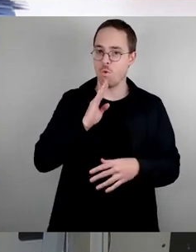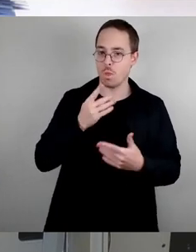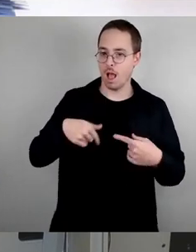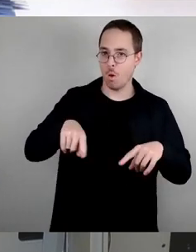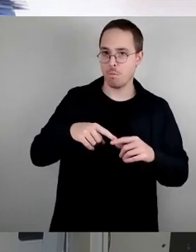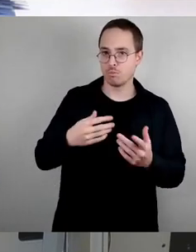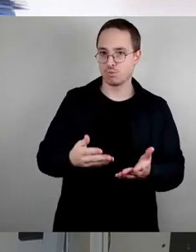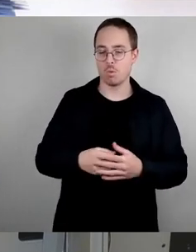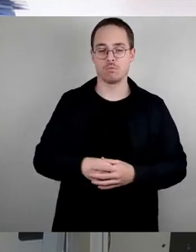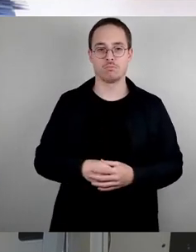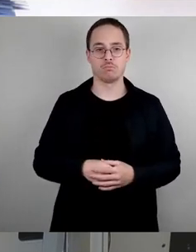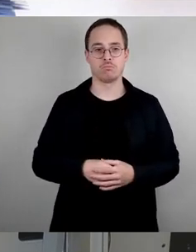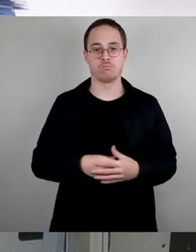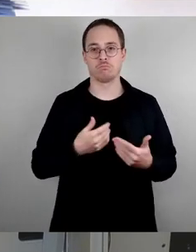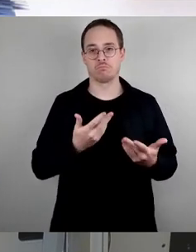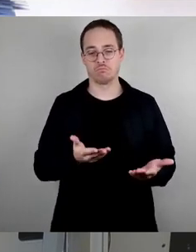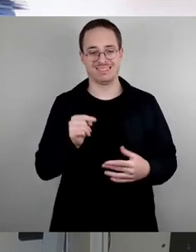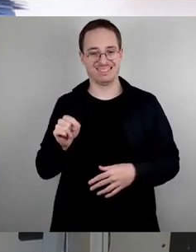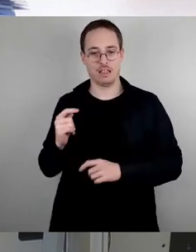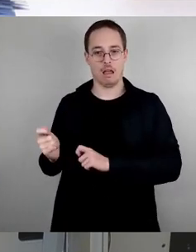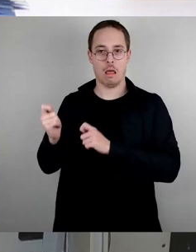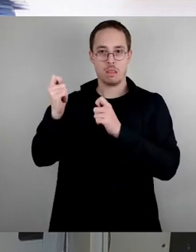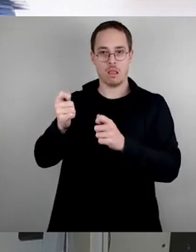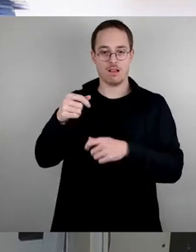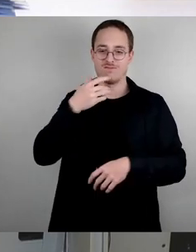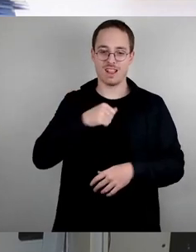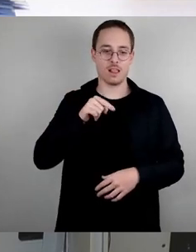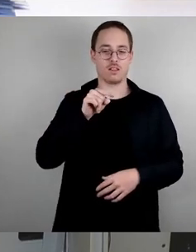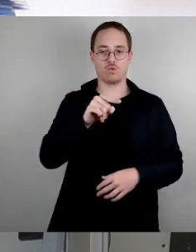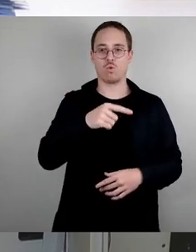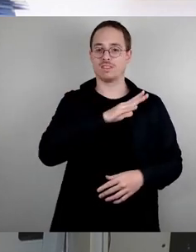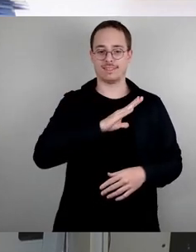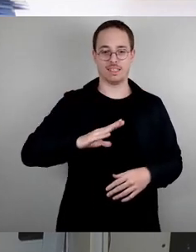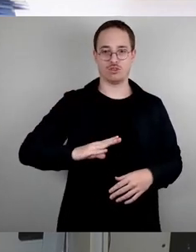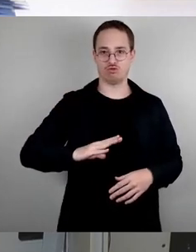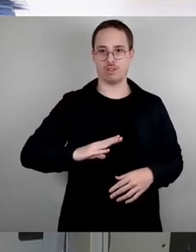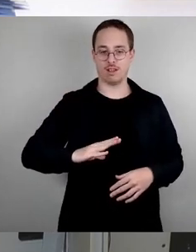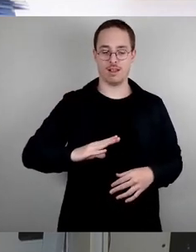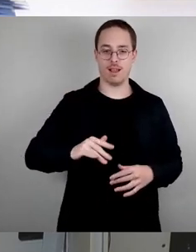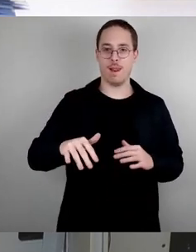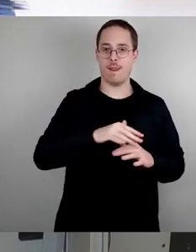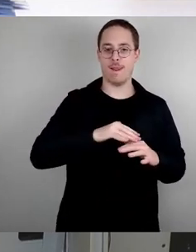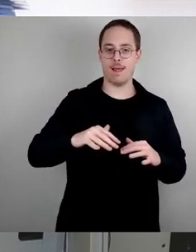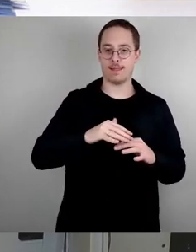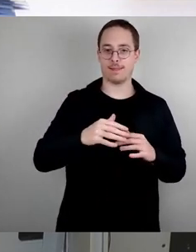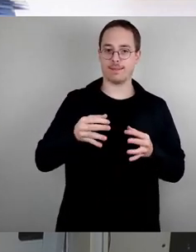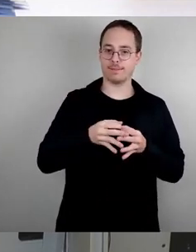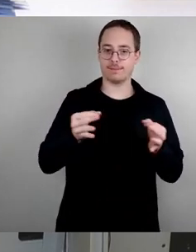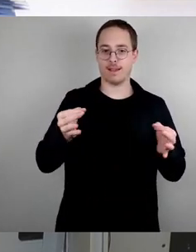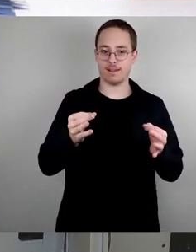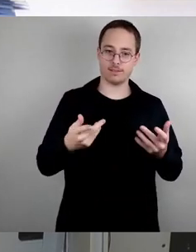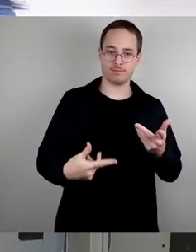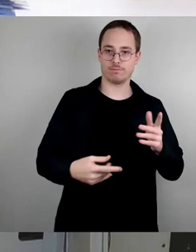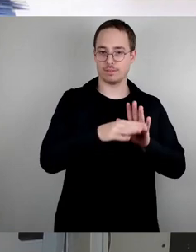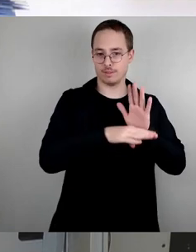vorliegende Antrag fordert, dies direkt für Dresden umzusetzen. Seit 20 Jahren werden in Berlin alle möglichen Rezepte ausprobiert, um